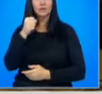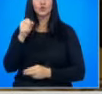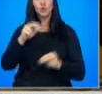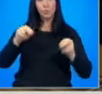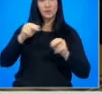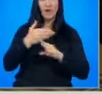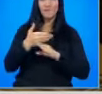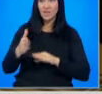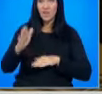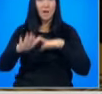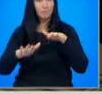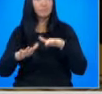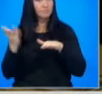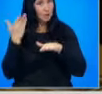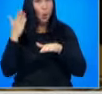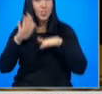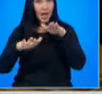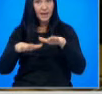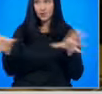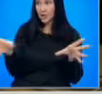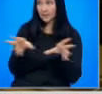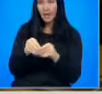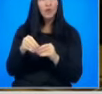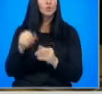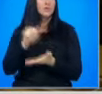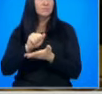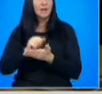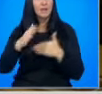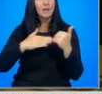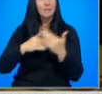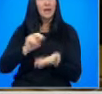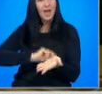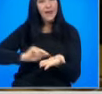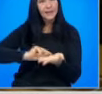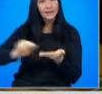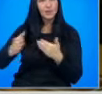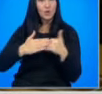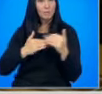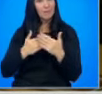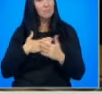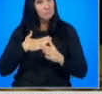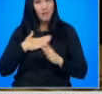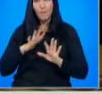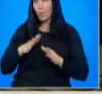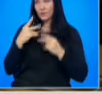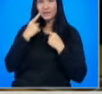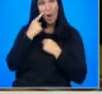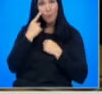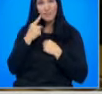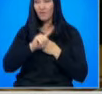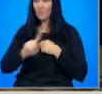на крачка и заедно с медийните практики, с редакционните практики ние поне се опитваме да не